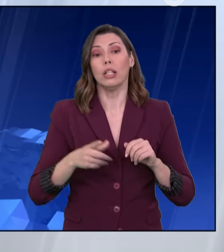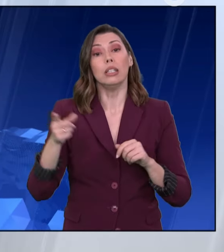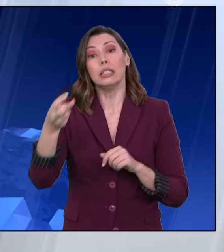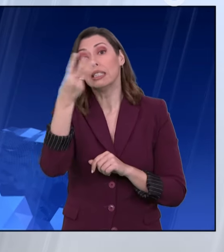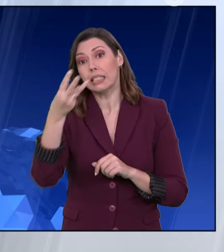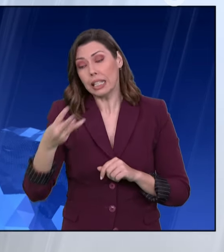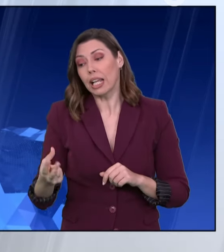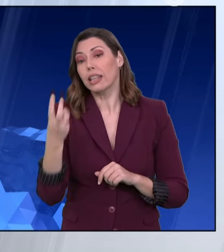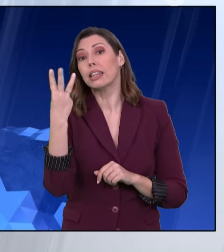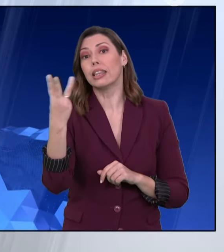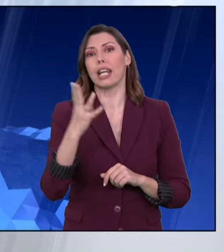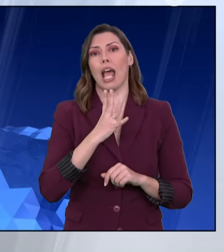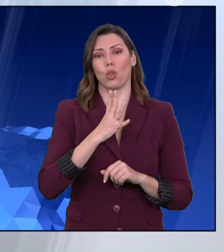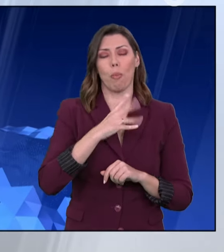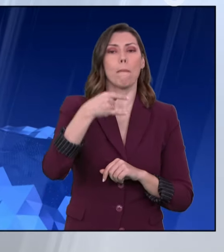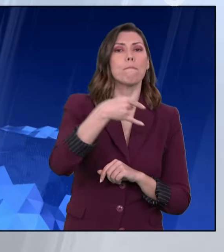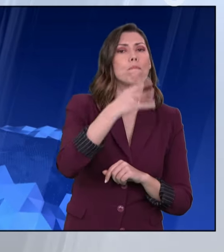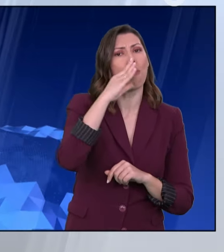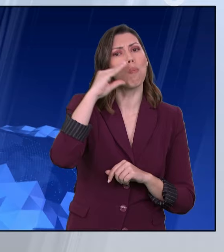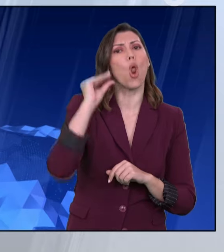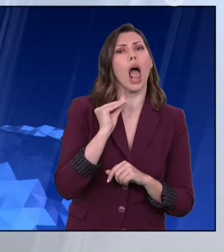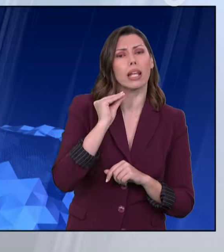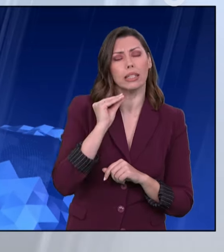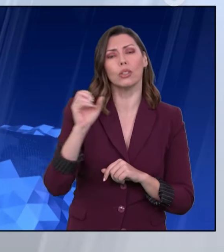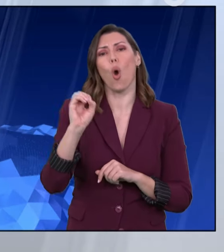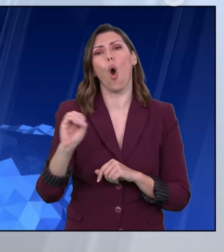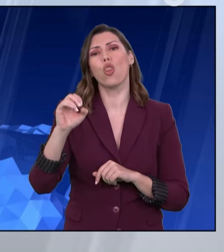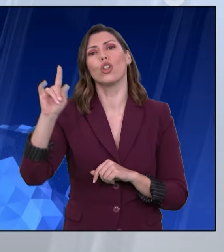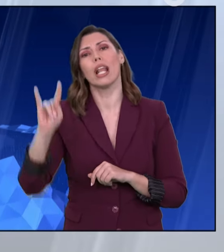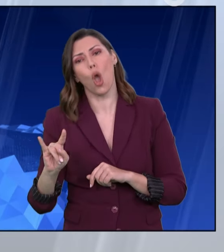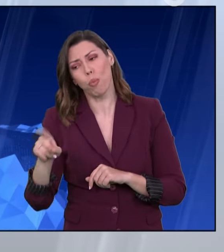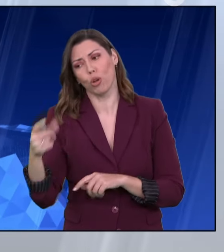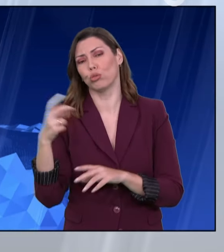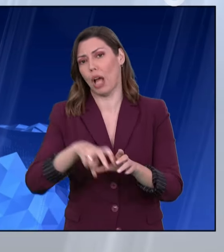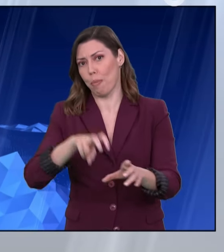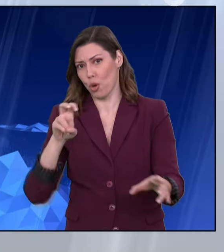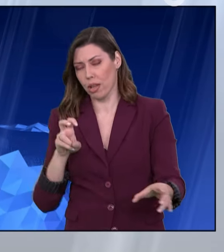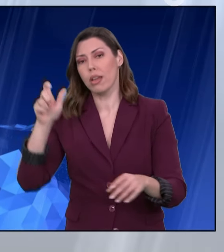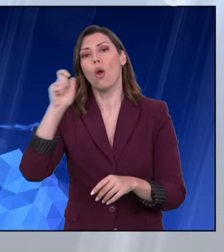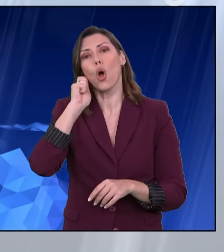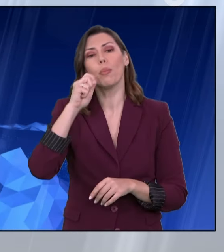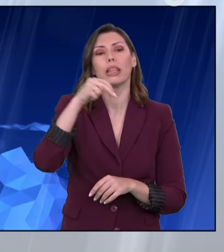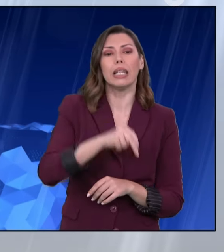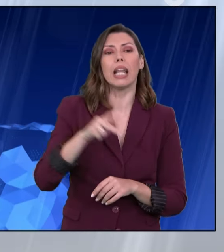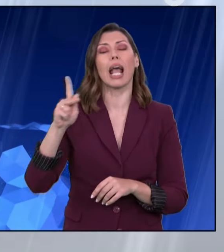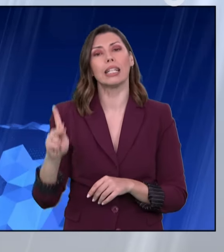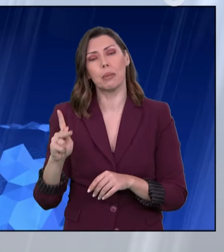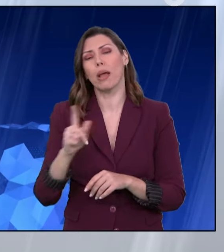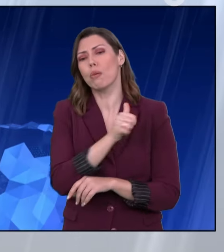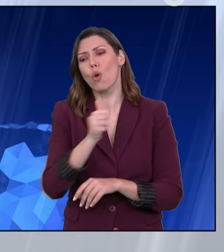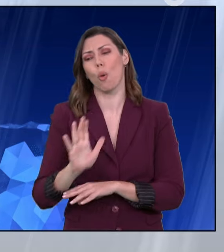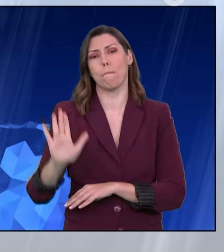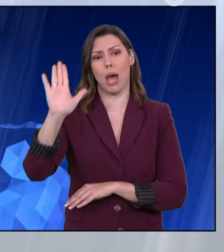τον Παύλο Πολάκη και τον Όθωνα Ηλιόπουλο να απέχουν, ενώ εν ίνακα σημάτη ψήφισε παρών, αλλά και στο ΠΑΣΟΚ καταγράφηκαν 11 αποχές.